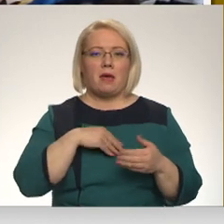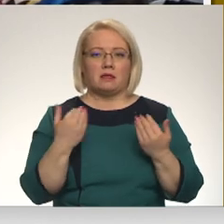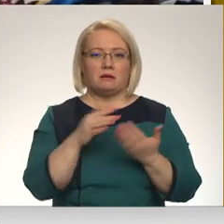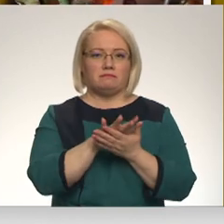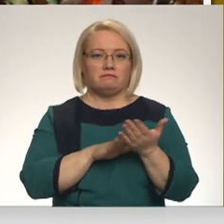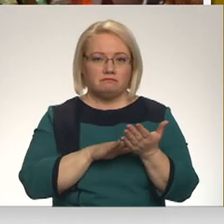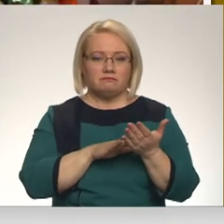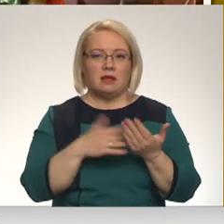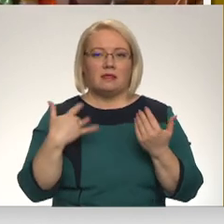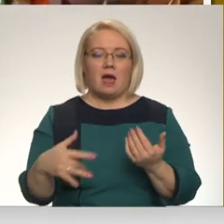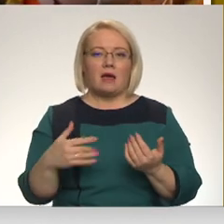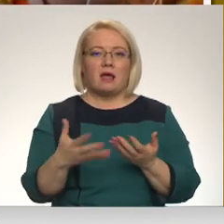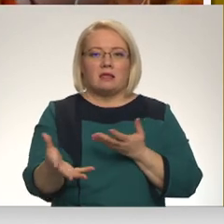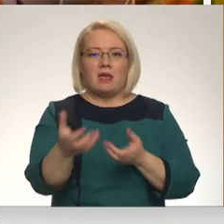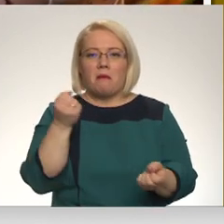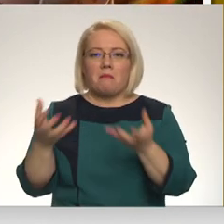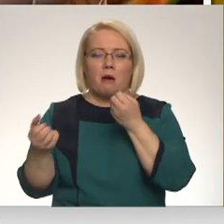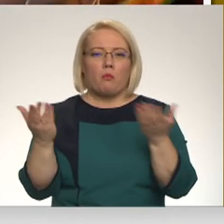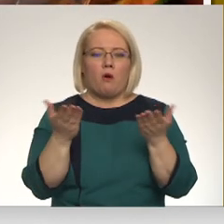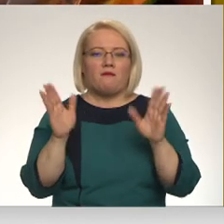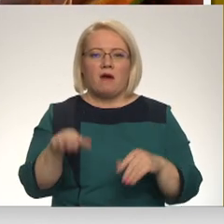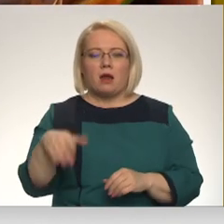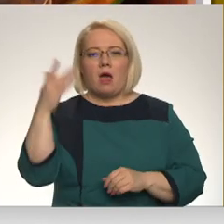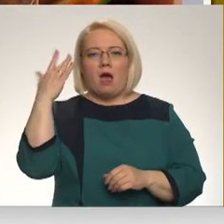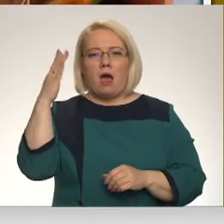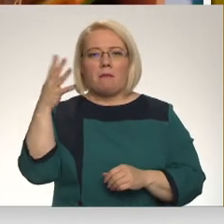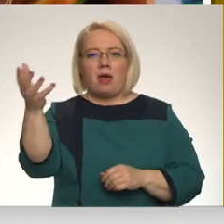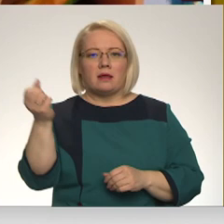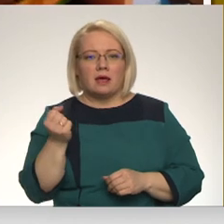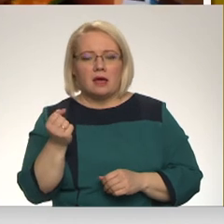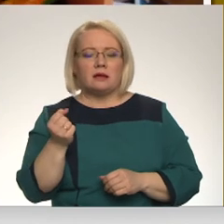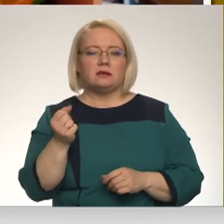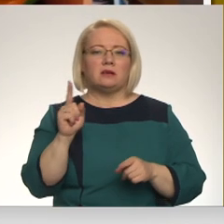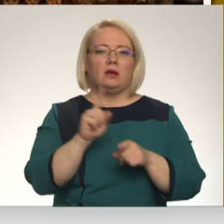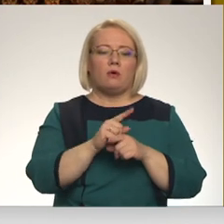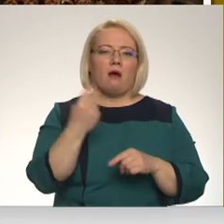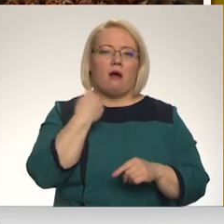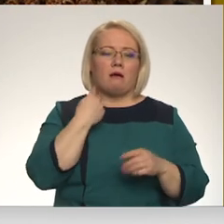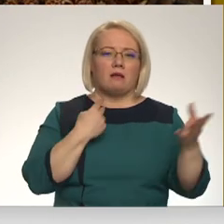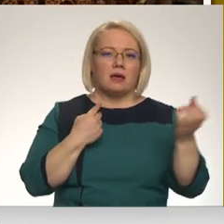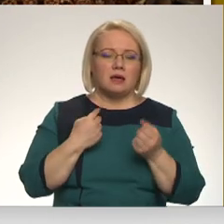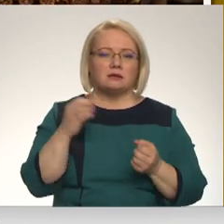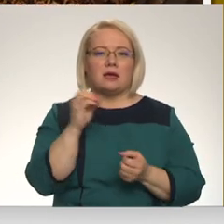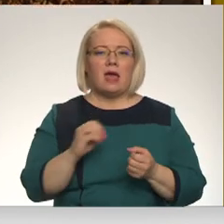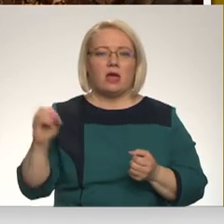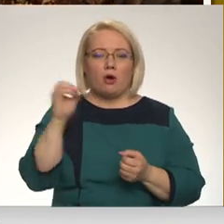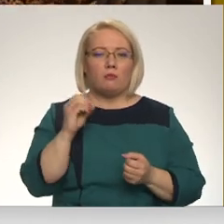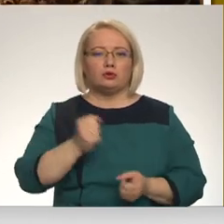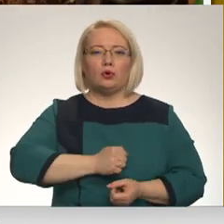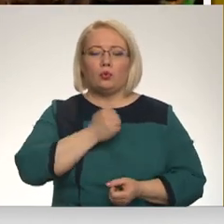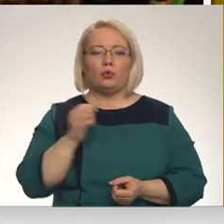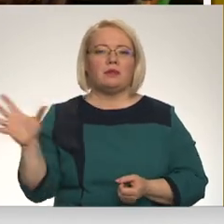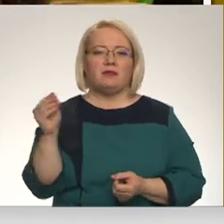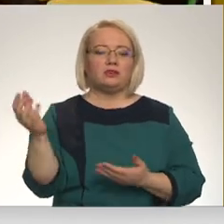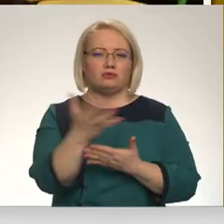vārdu velkam, viss no kuriem vien varam – no Amerikas Savienotajām valstīm, no Lielbritānijas, no Eiropas. Ļoti grūti visu